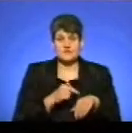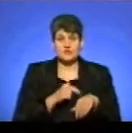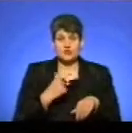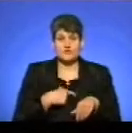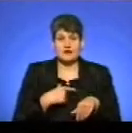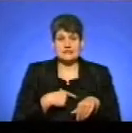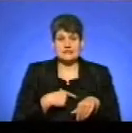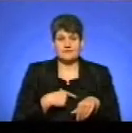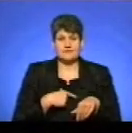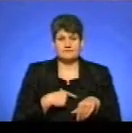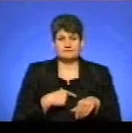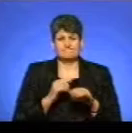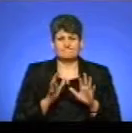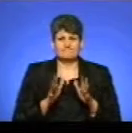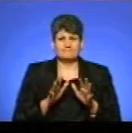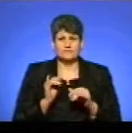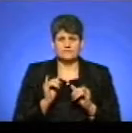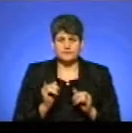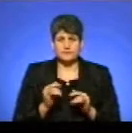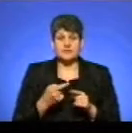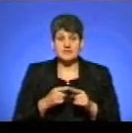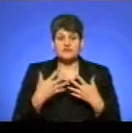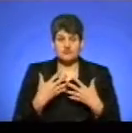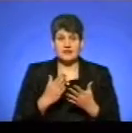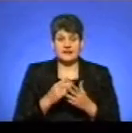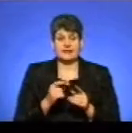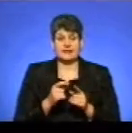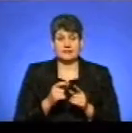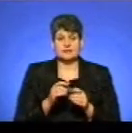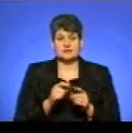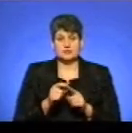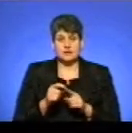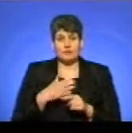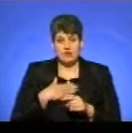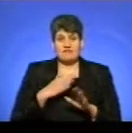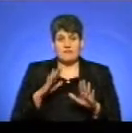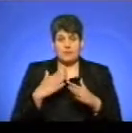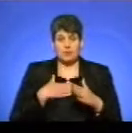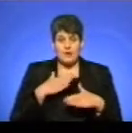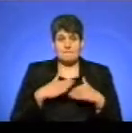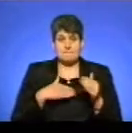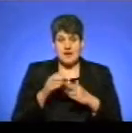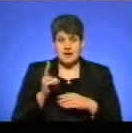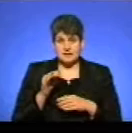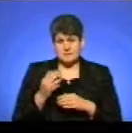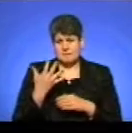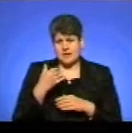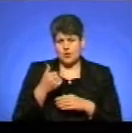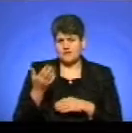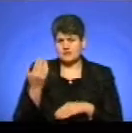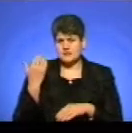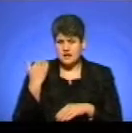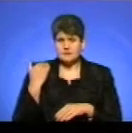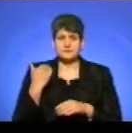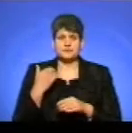недобре, неадекватно. Тобто, вже є такий термін. Такий випадок, із моєї практики, років п'ять тому назад,